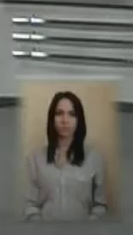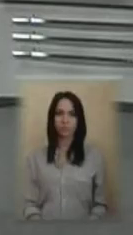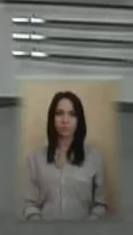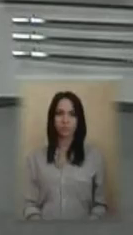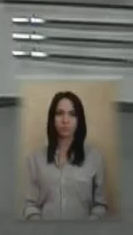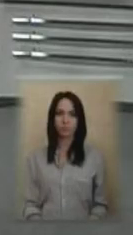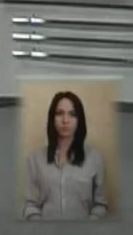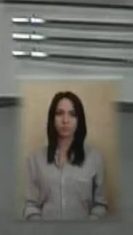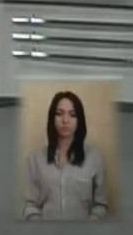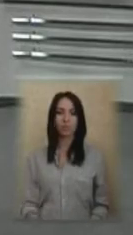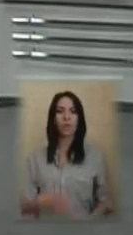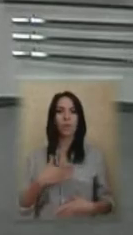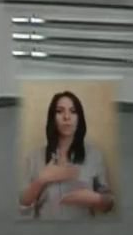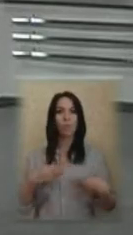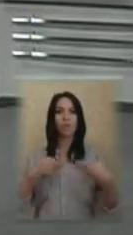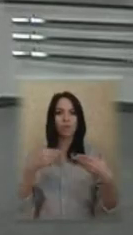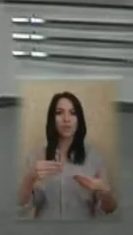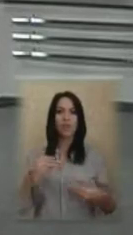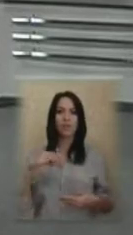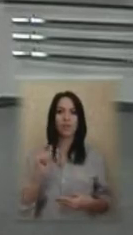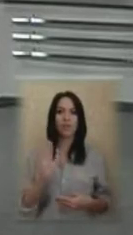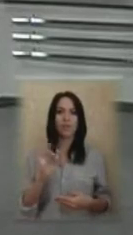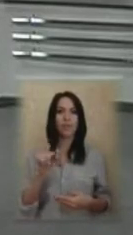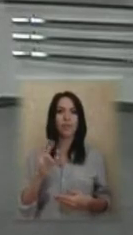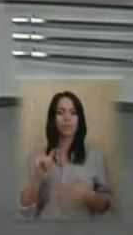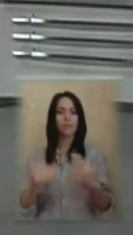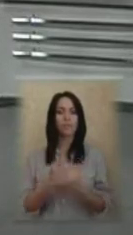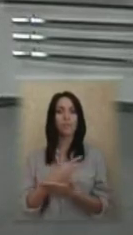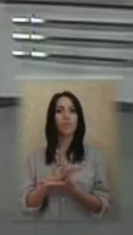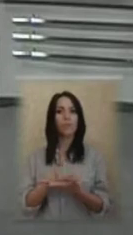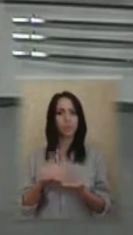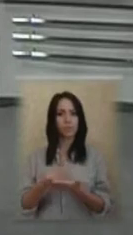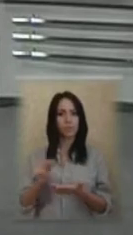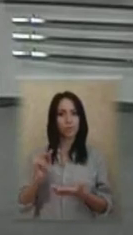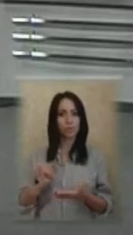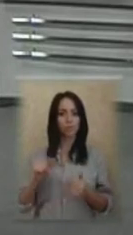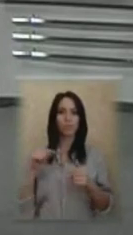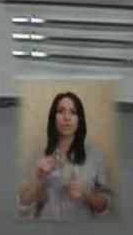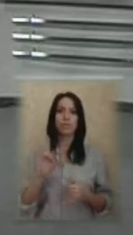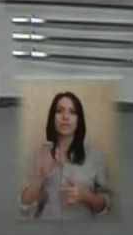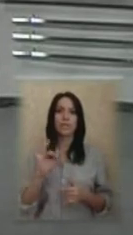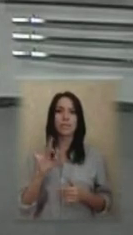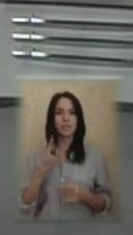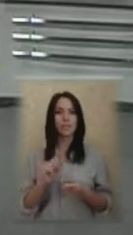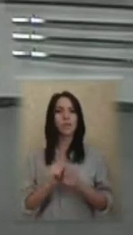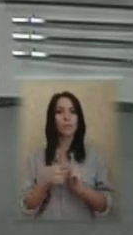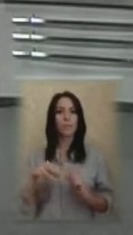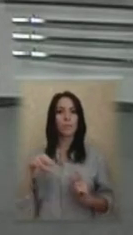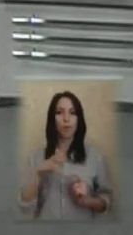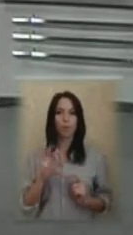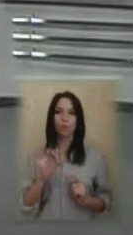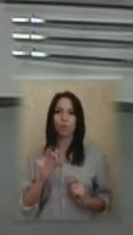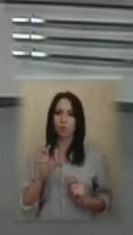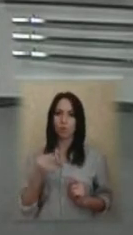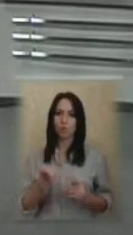Моє вітання. Таврійські новини продовжують свою роботу. В студії Ксенія Сіліна. Сурдо переклад Моніка Соробей. головні теми на цю